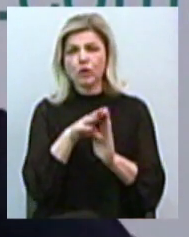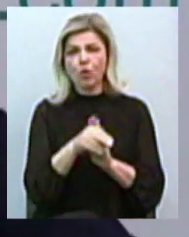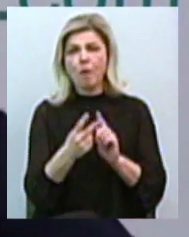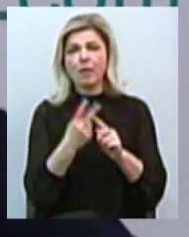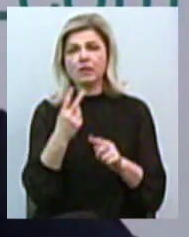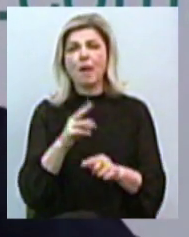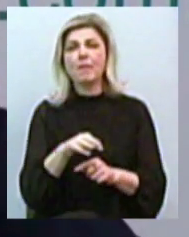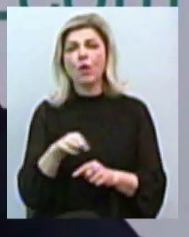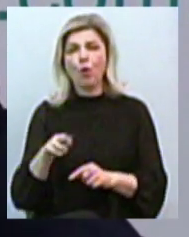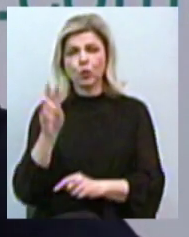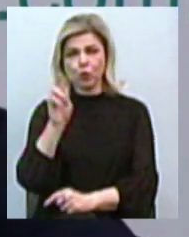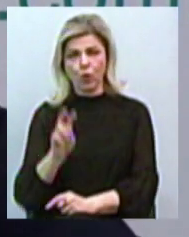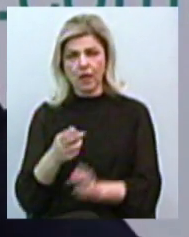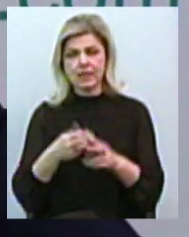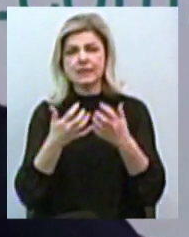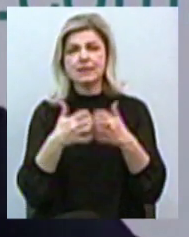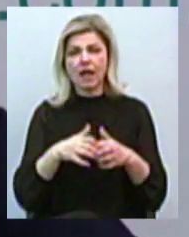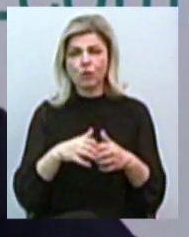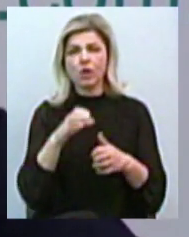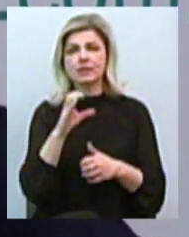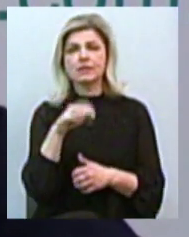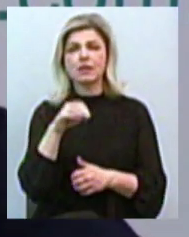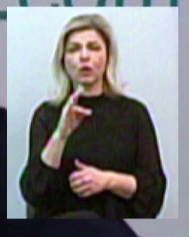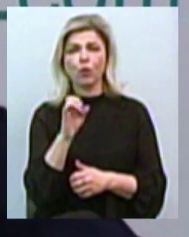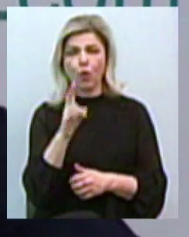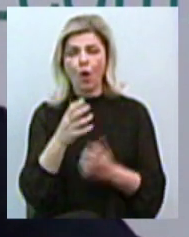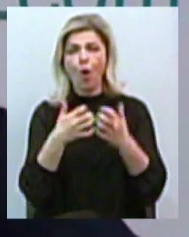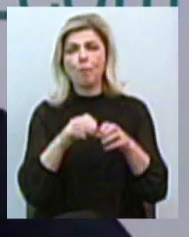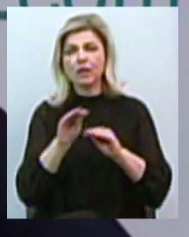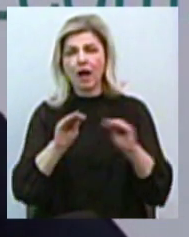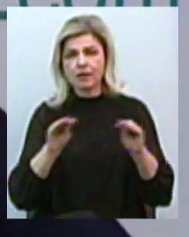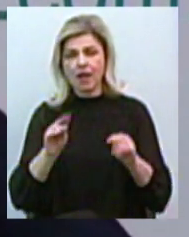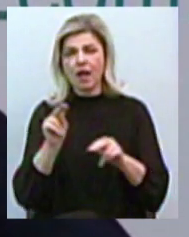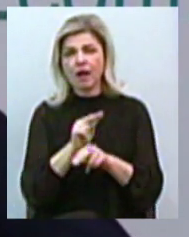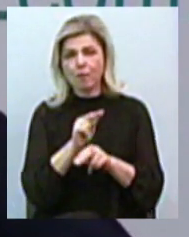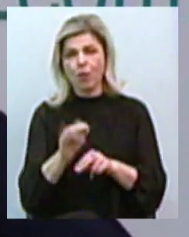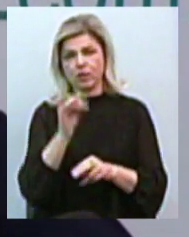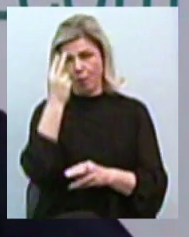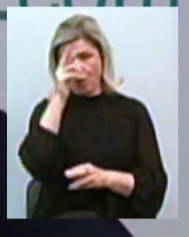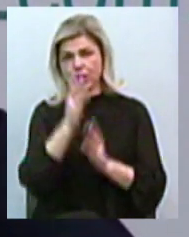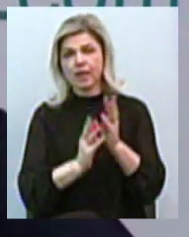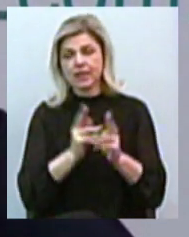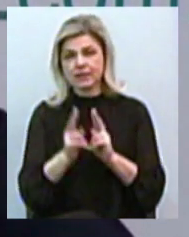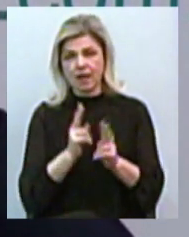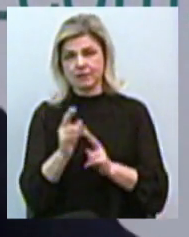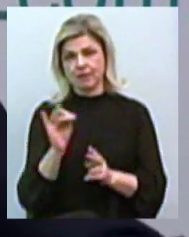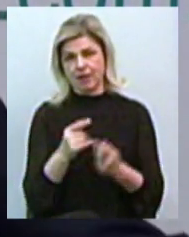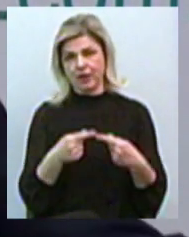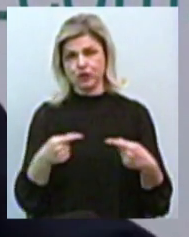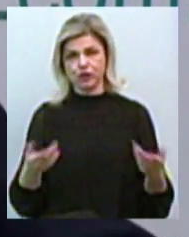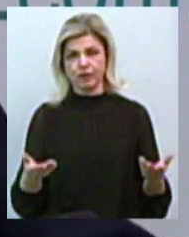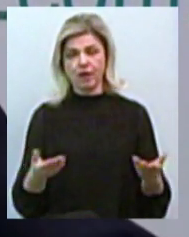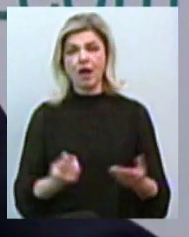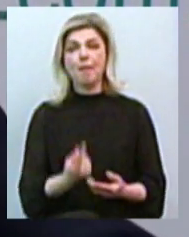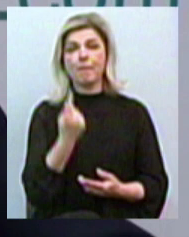мільйона доларів. Це станки, обладнання, ремонти, модернізації та інше. В